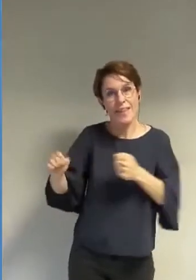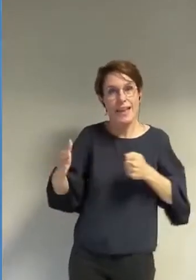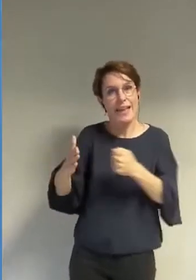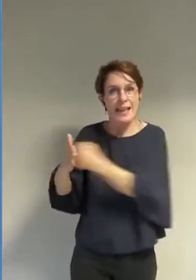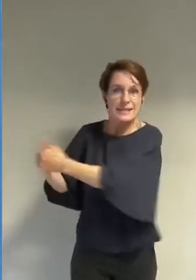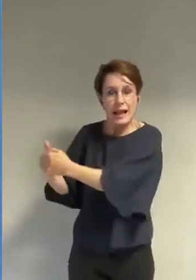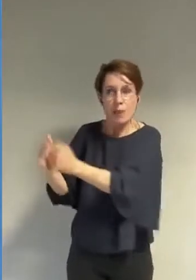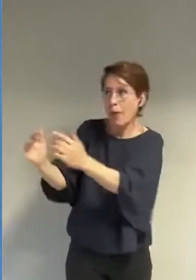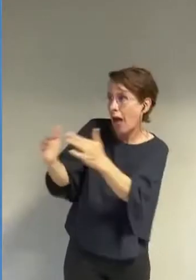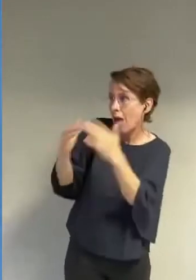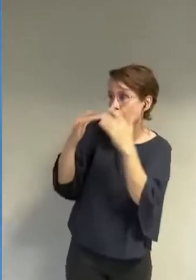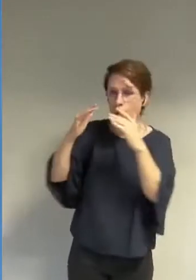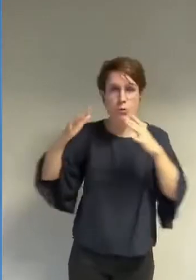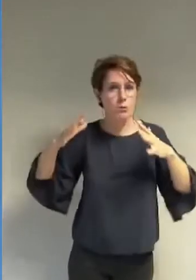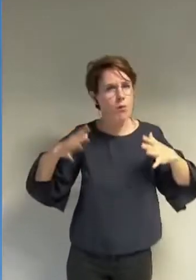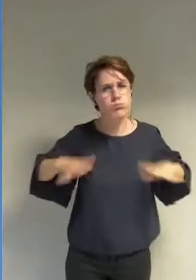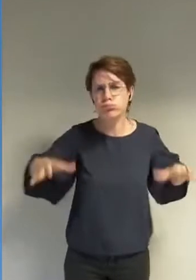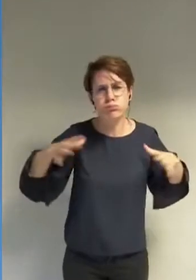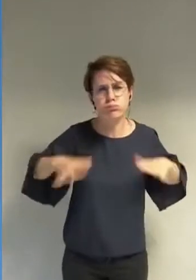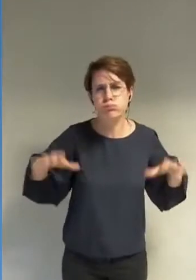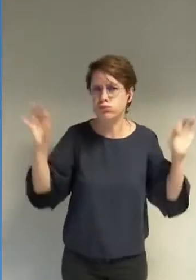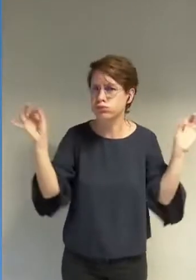injonction patriarcale que ce soit